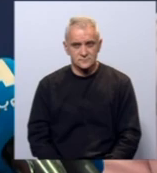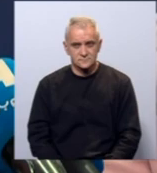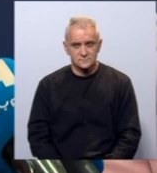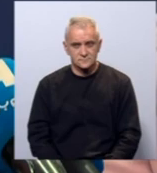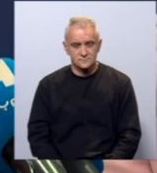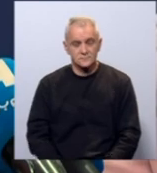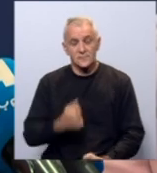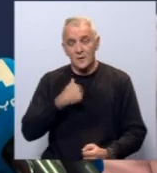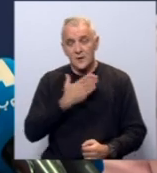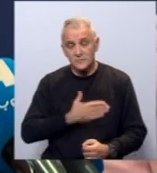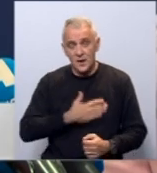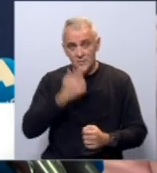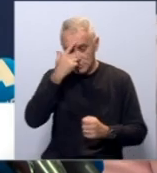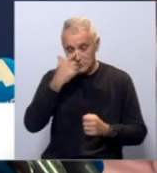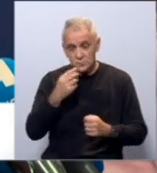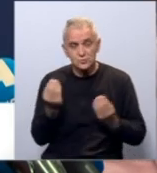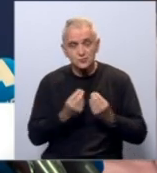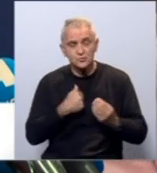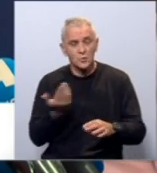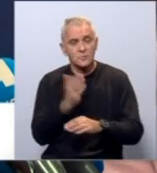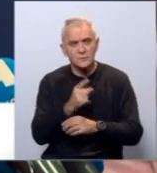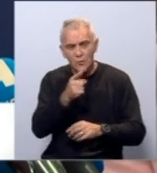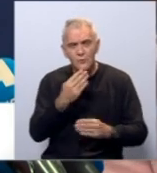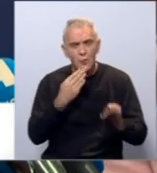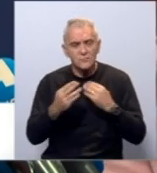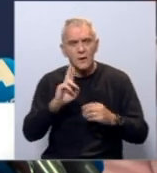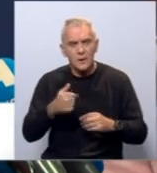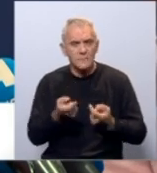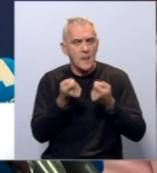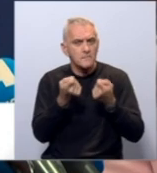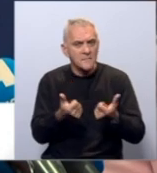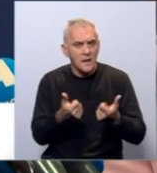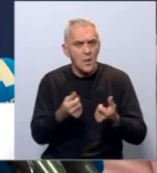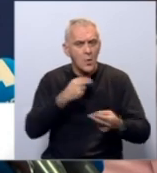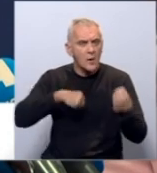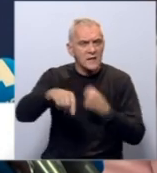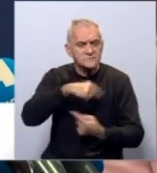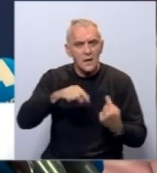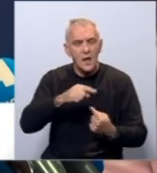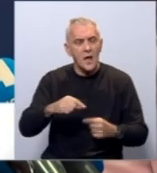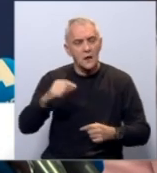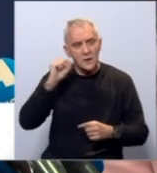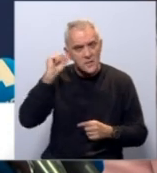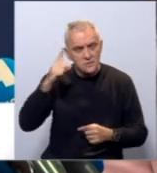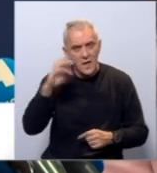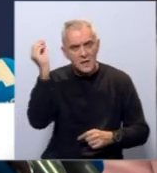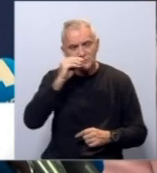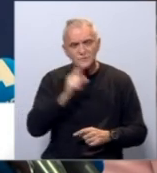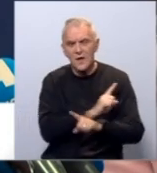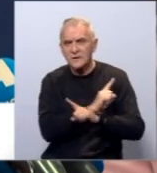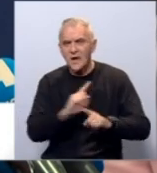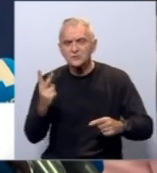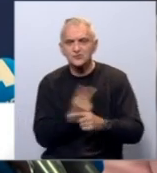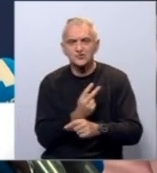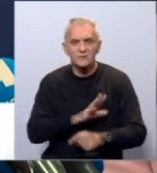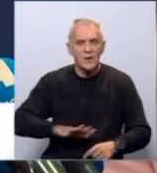Drago mi je što ćemo u toku ove konferencije imati prijeliku za razmenu ideja i iskustava iz različiti zemalja regiona i